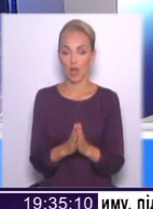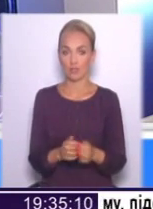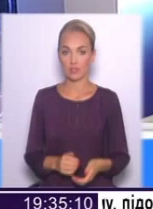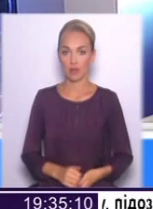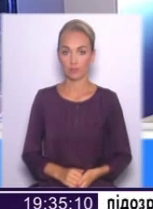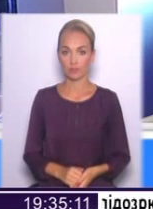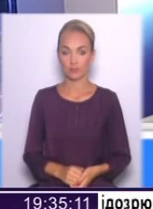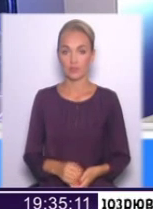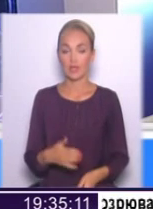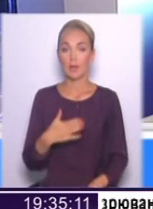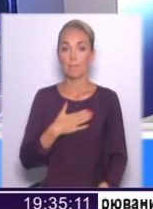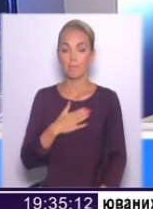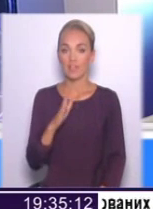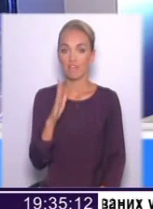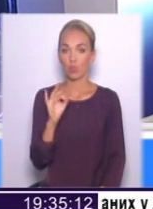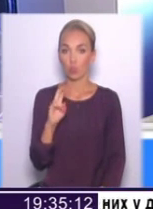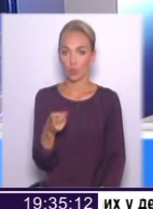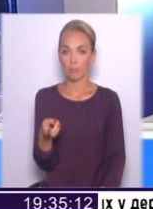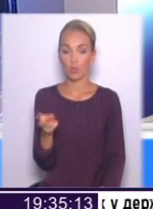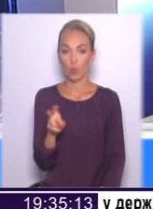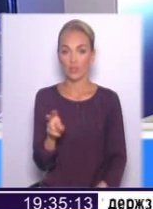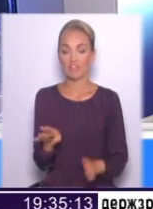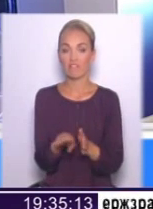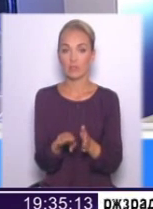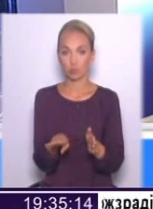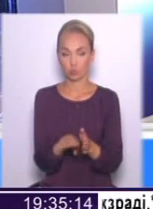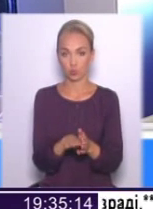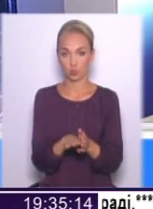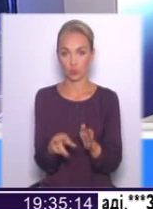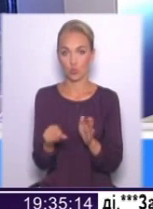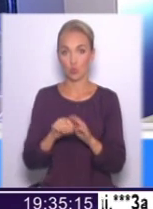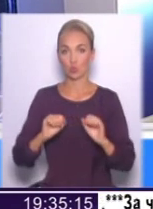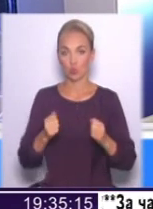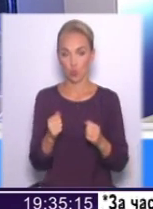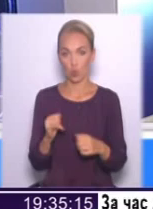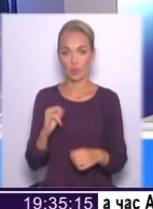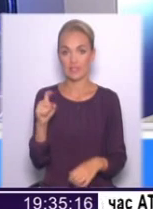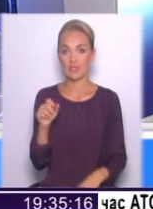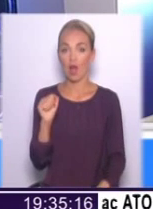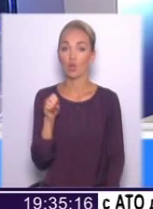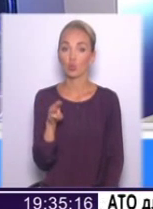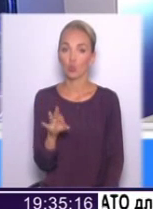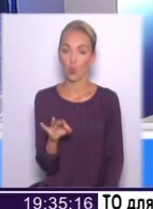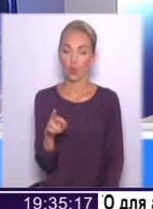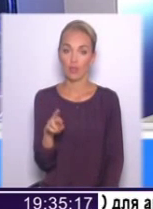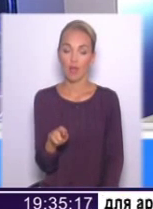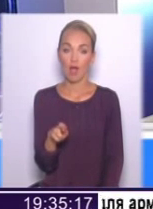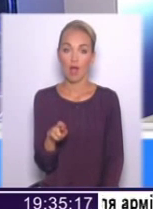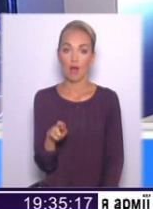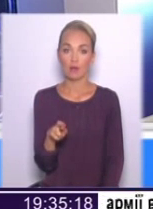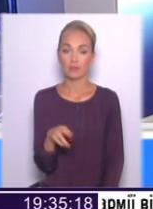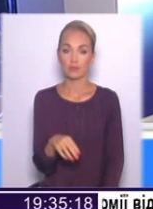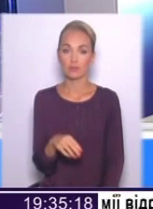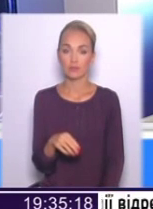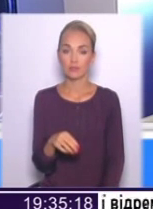от мій внук приходив у відпустку з другом із АТО. Мені було два